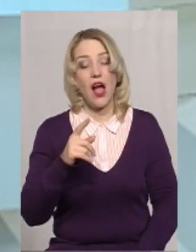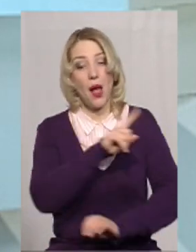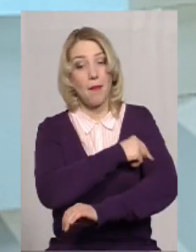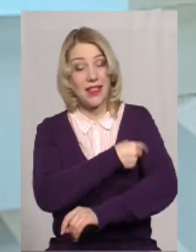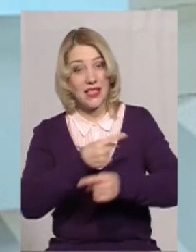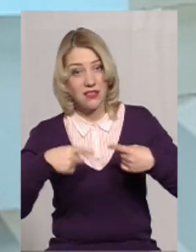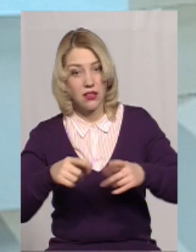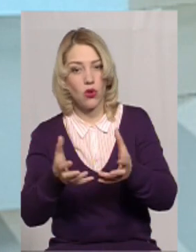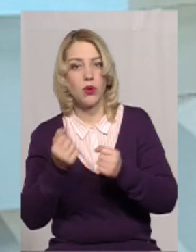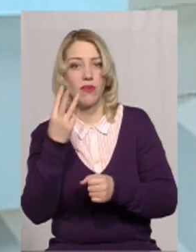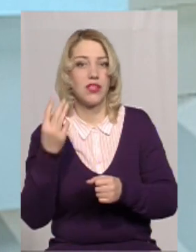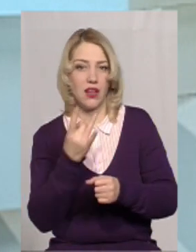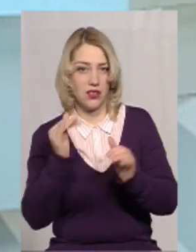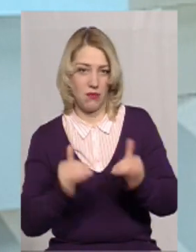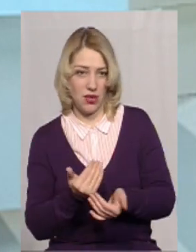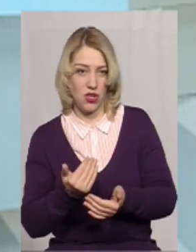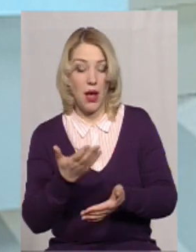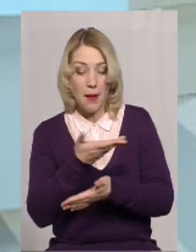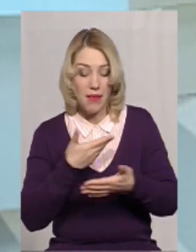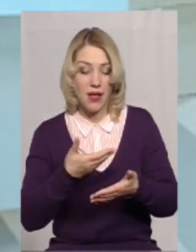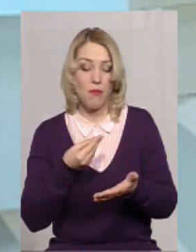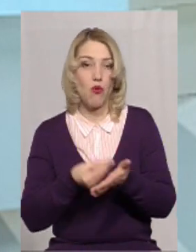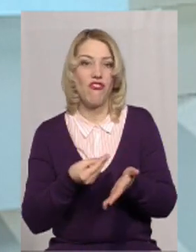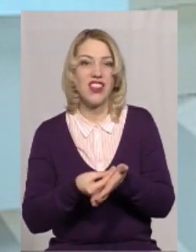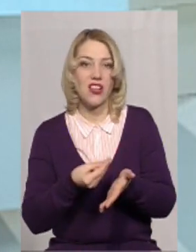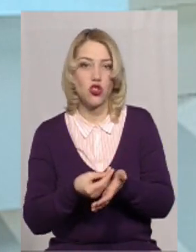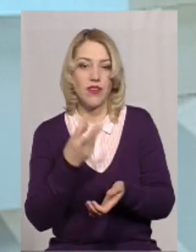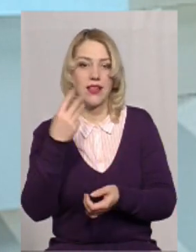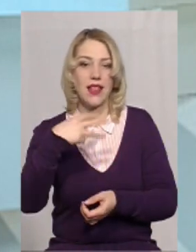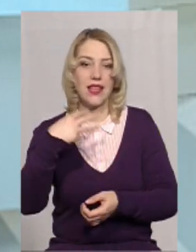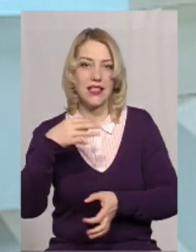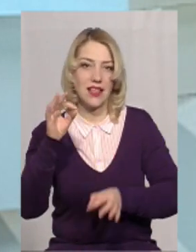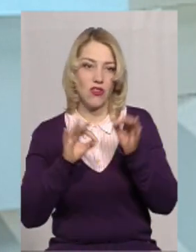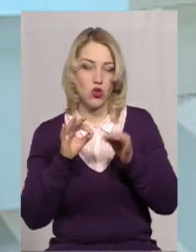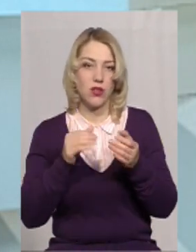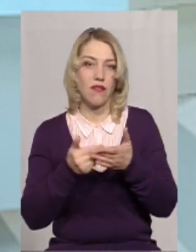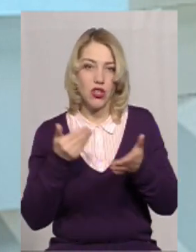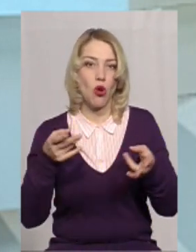менше. Тому ми профінансовані десь на 30% від потреби.